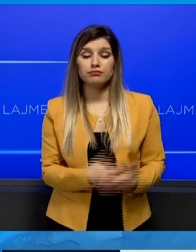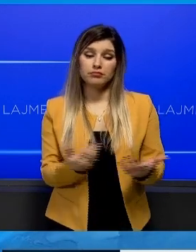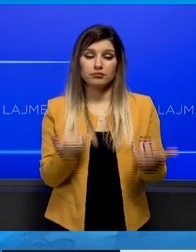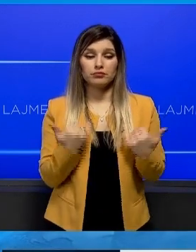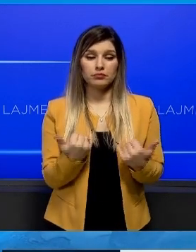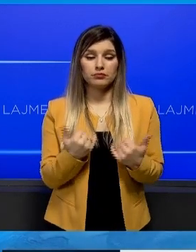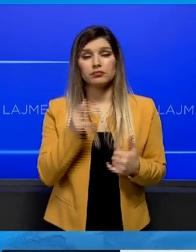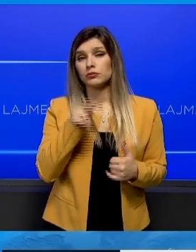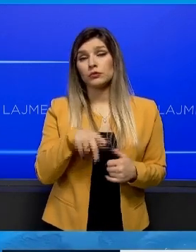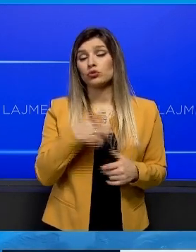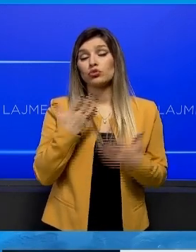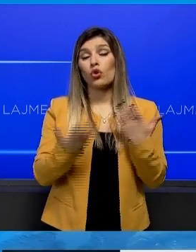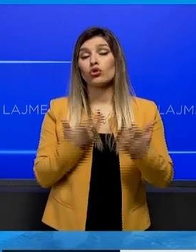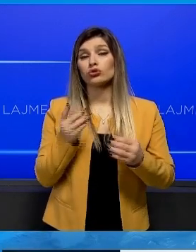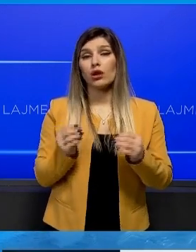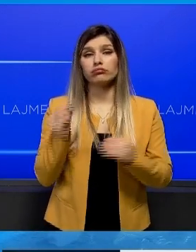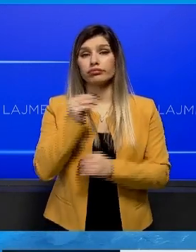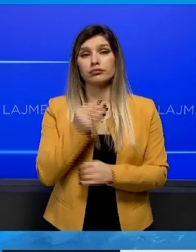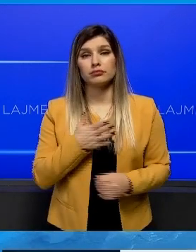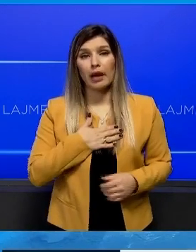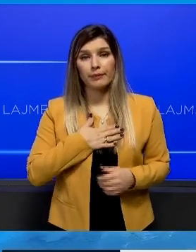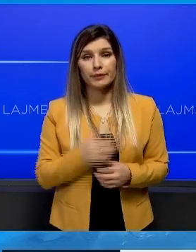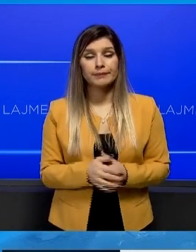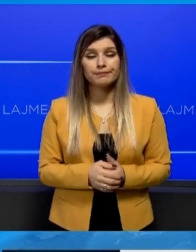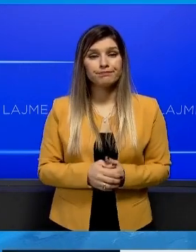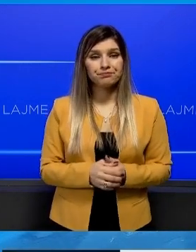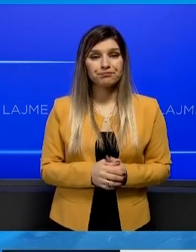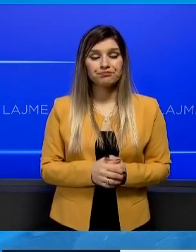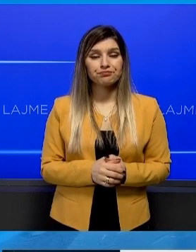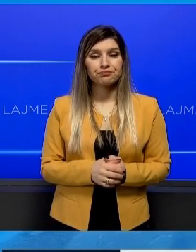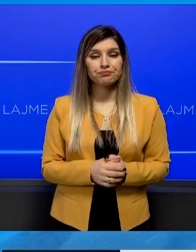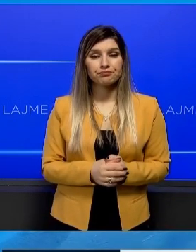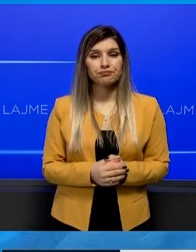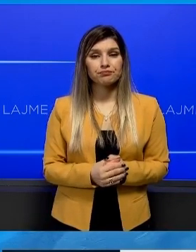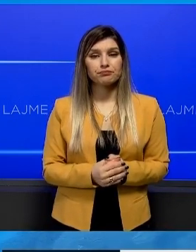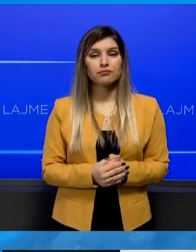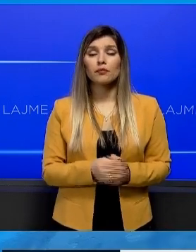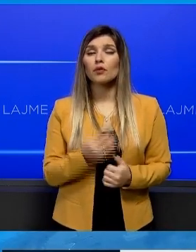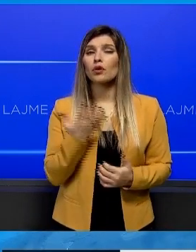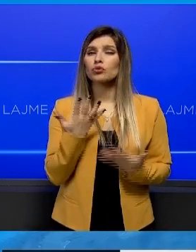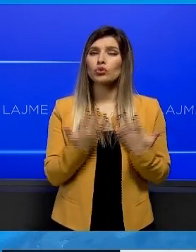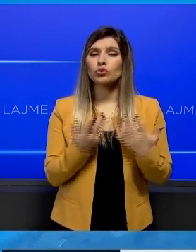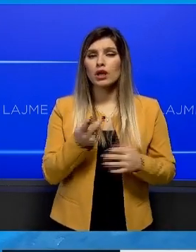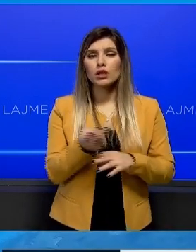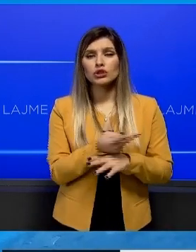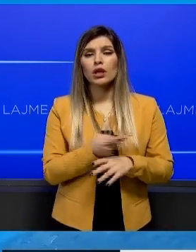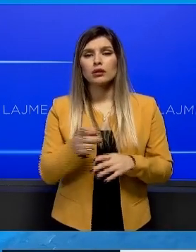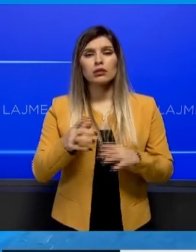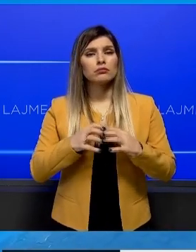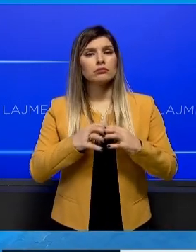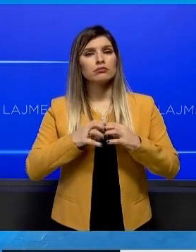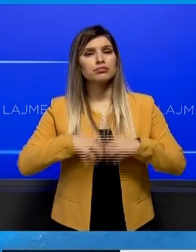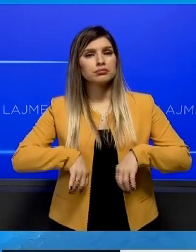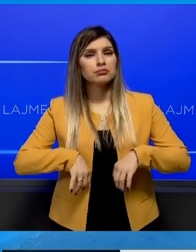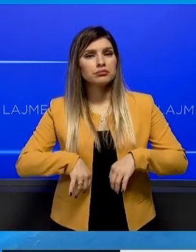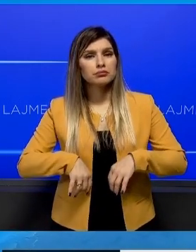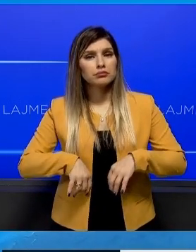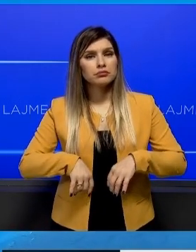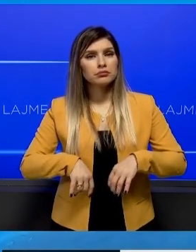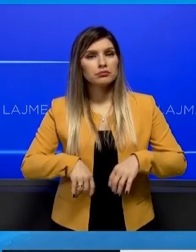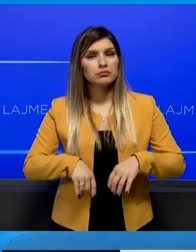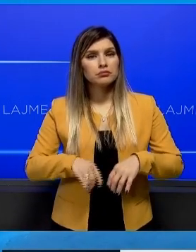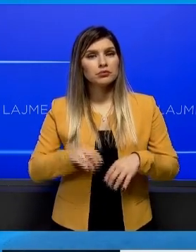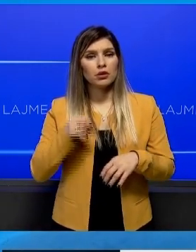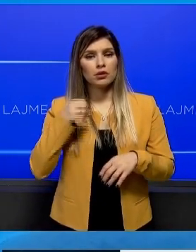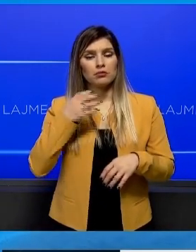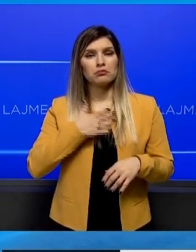pritë që edhe të këtë rritje. A do të shkën të vendi në një kollaps, letimi, zotit Ravusha, nëse realishtë do